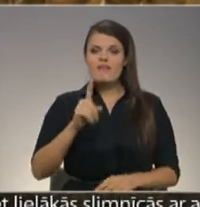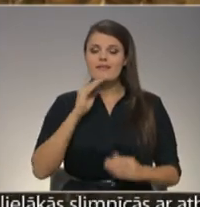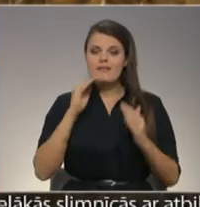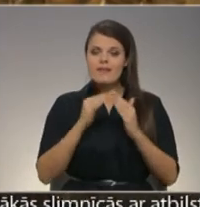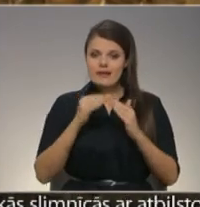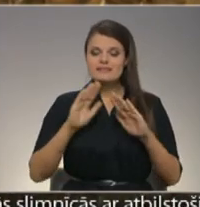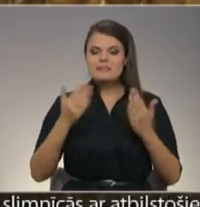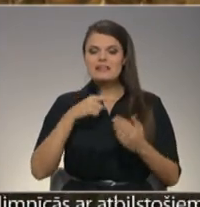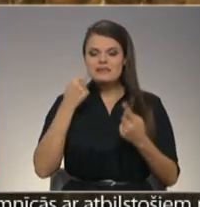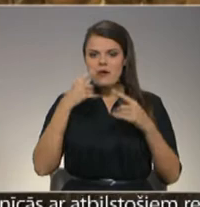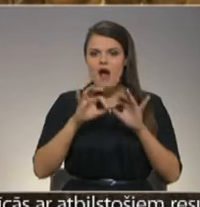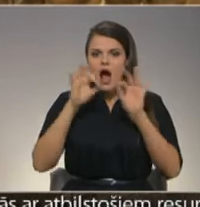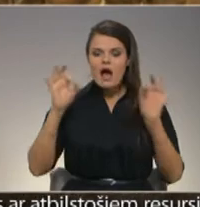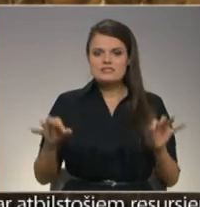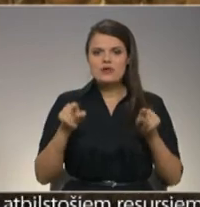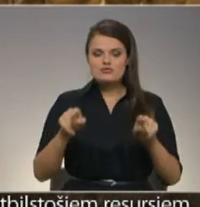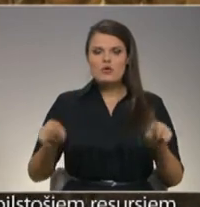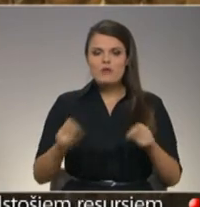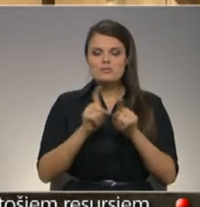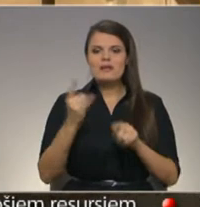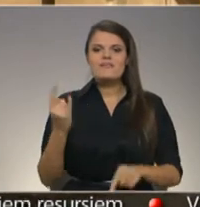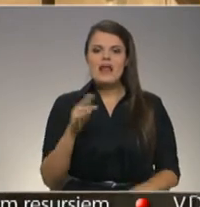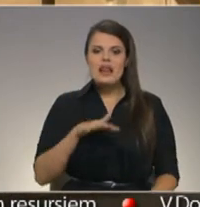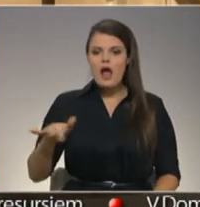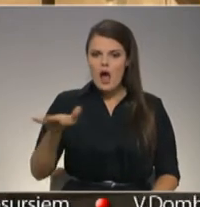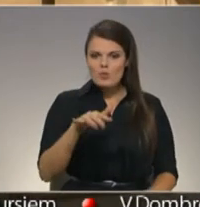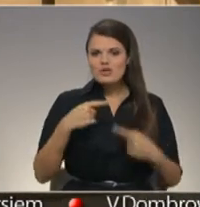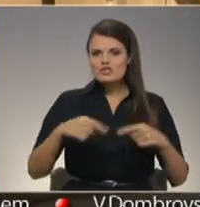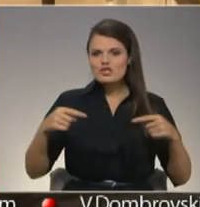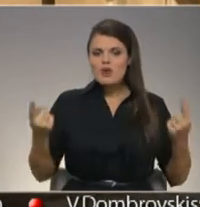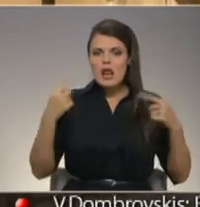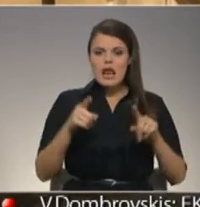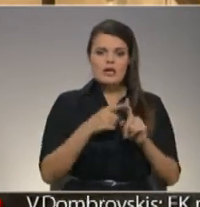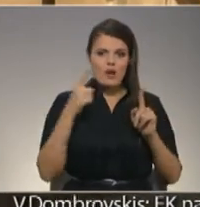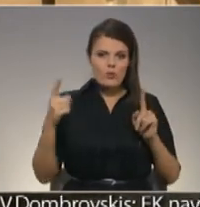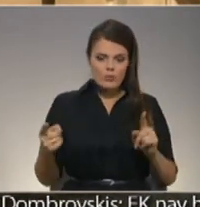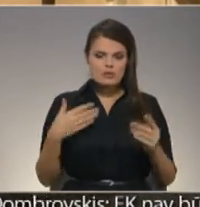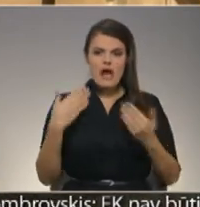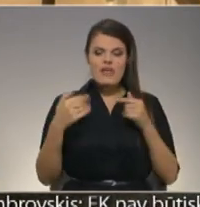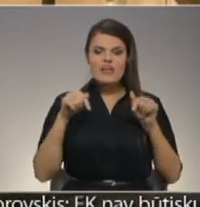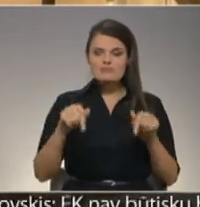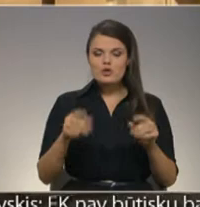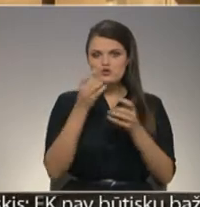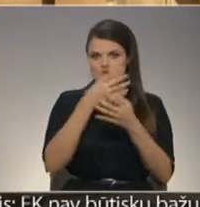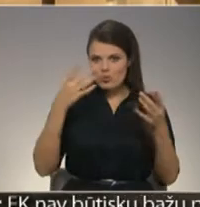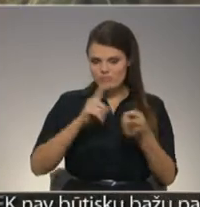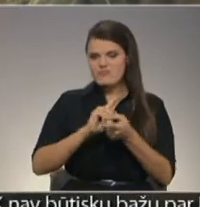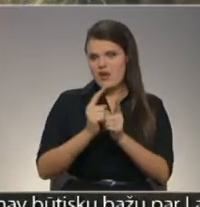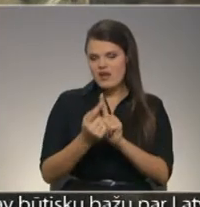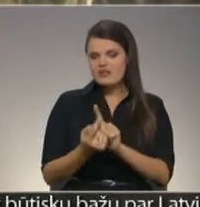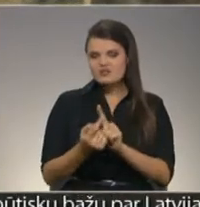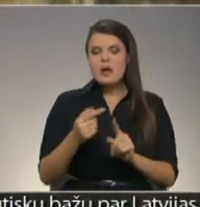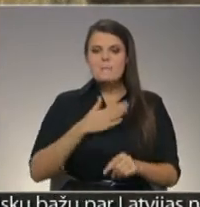taču ir ieceras atkal atsāk šīs kultūras audzēšanu arī Viļānos. Dažāk to slēka posmos attieksme par šo kultūru ir mainījusies.